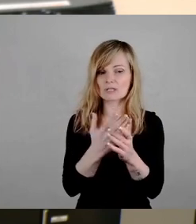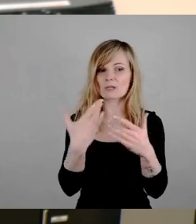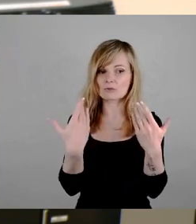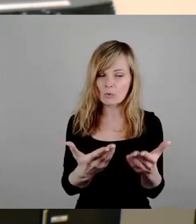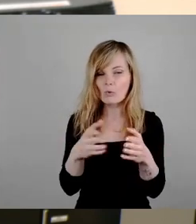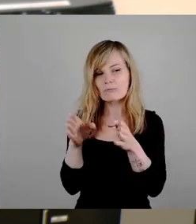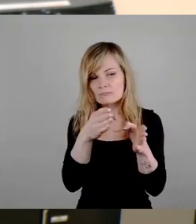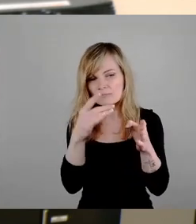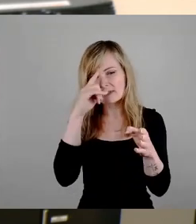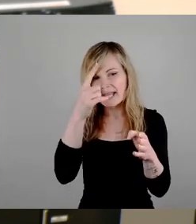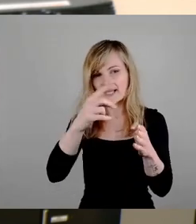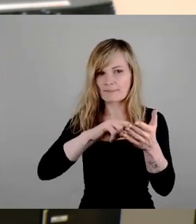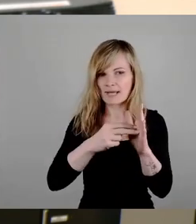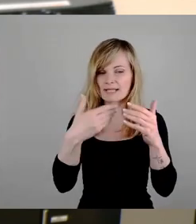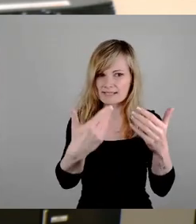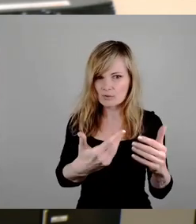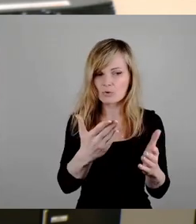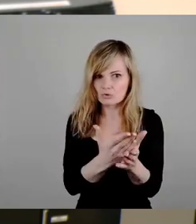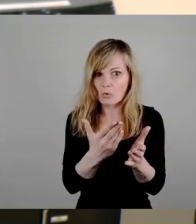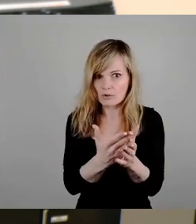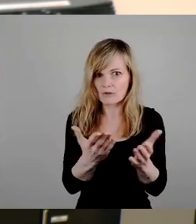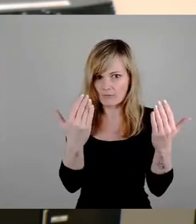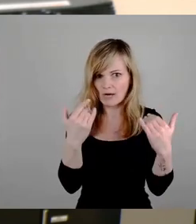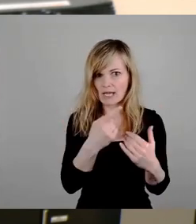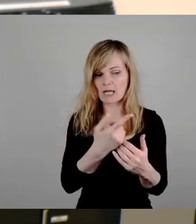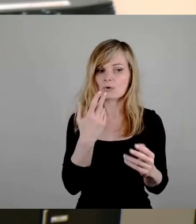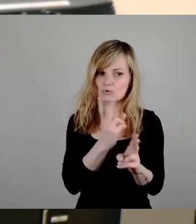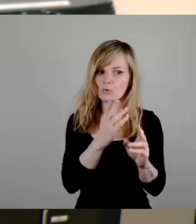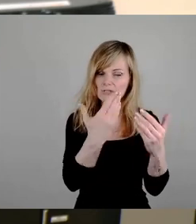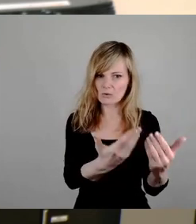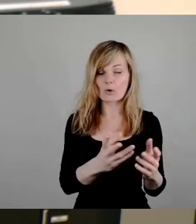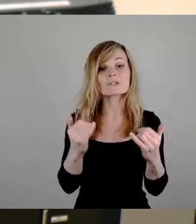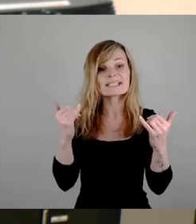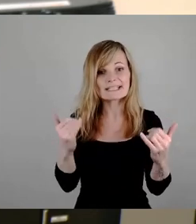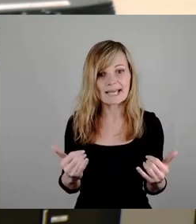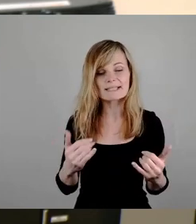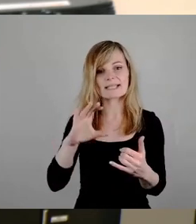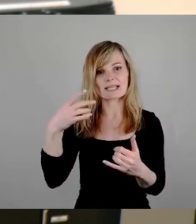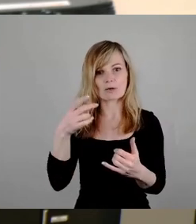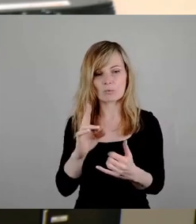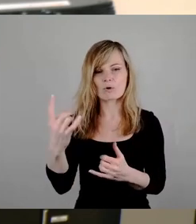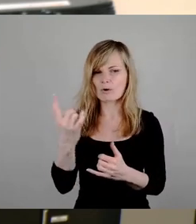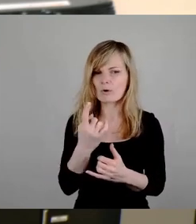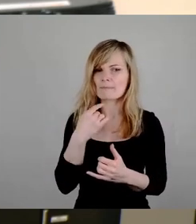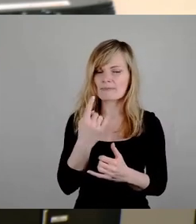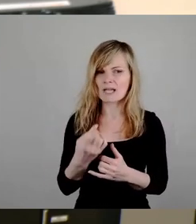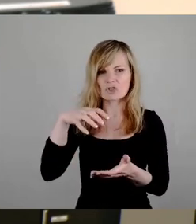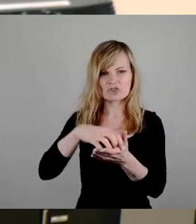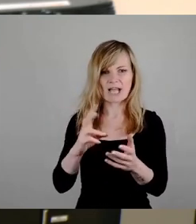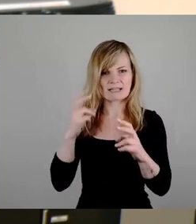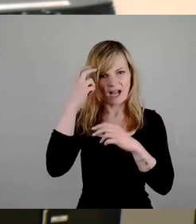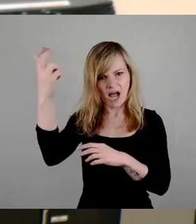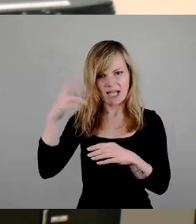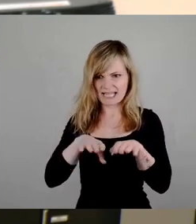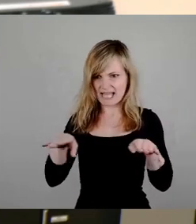gedacht worden von verschiedenen Seiten. Und das soll auch so sein. Und jetzt kommt die CDU hier auf Stadtratsebene und das